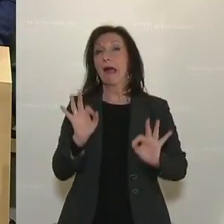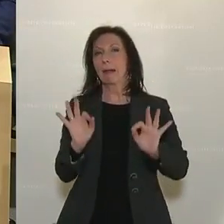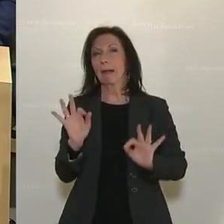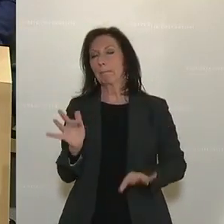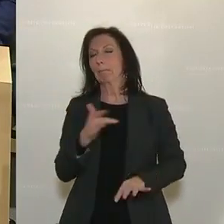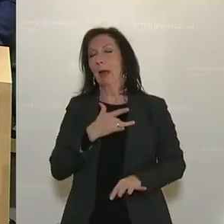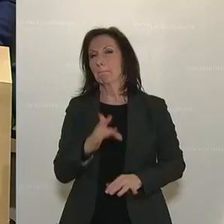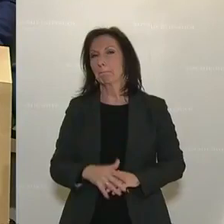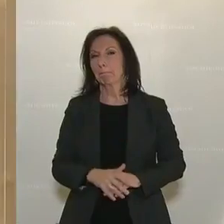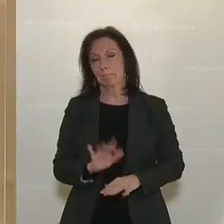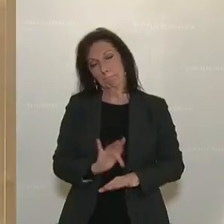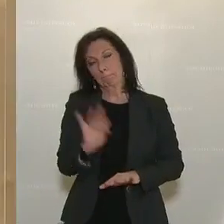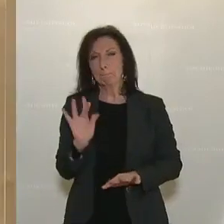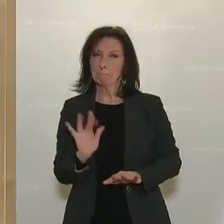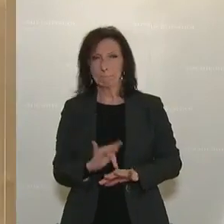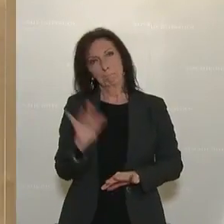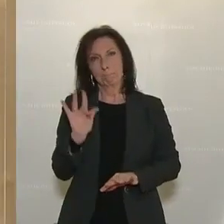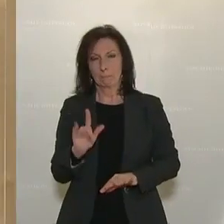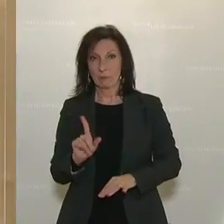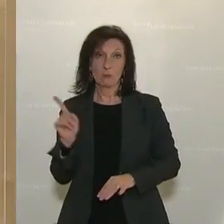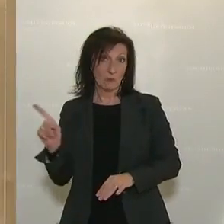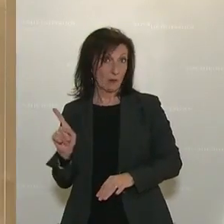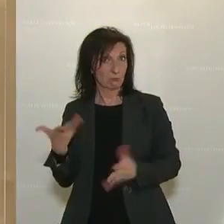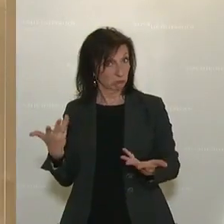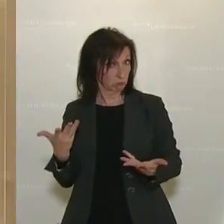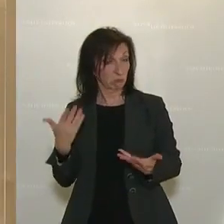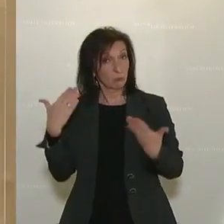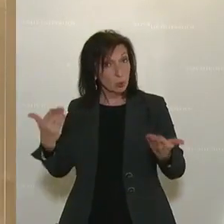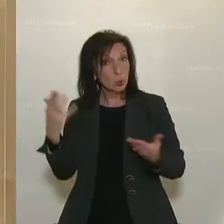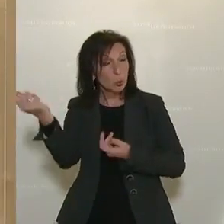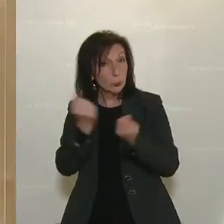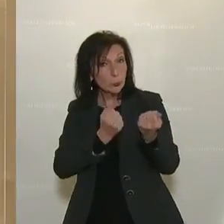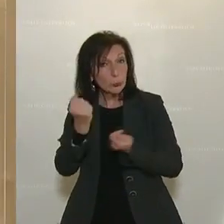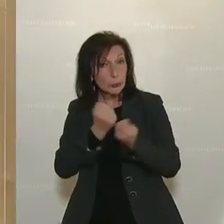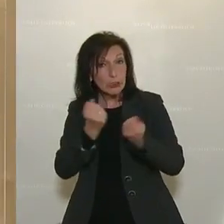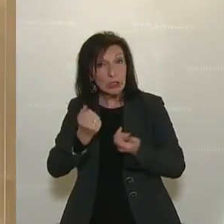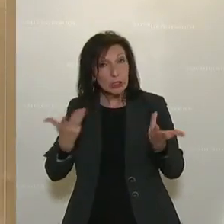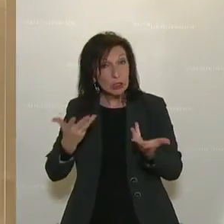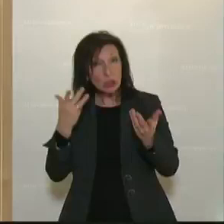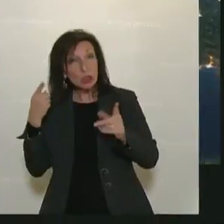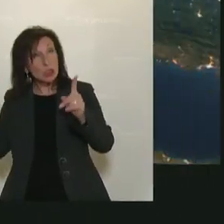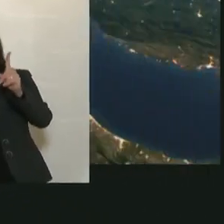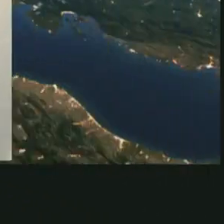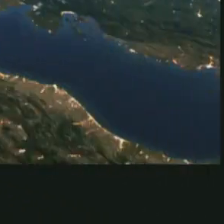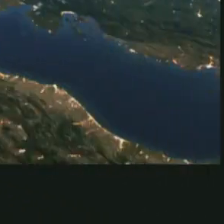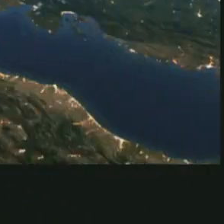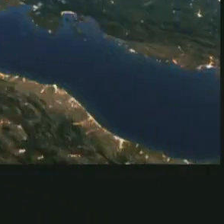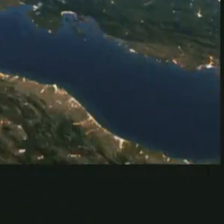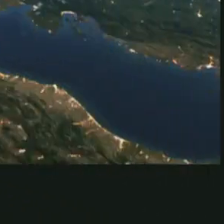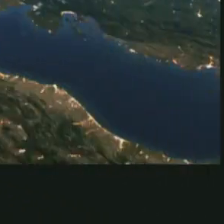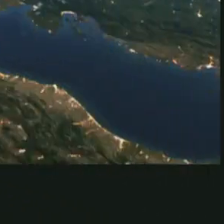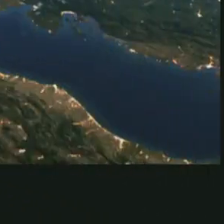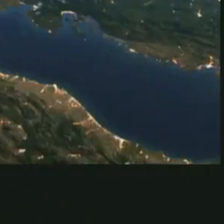Zwischenzeit zur bestimmenden Konstante, die ihr bestimmendes politisches Motiv geworden ist. Sie können es